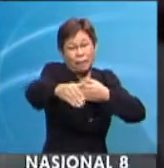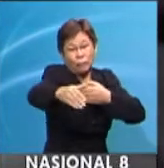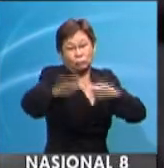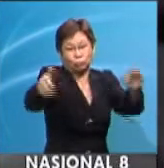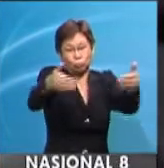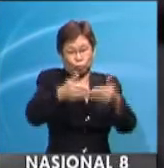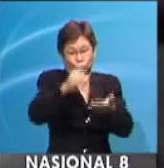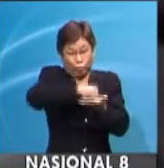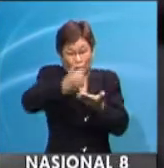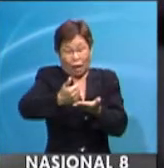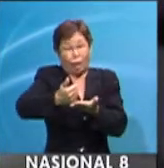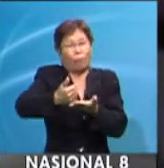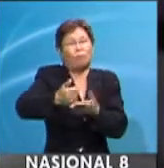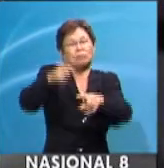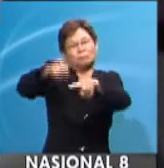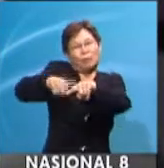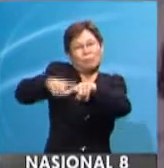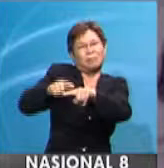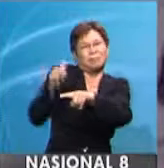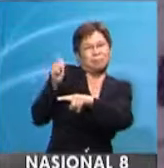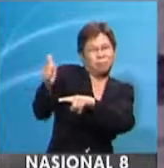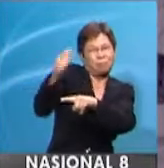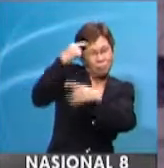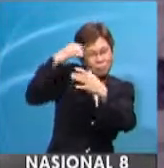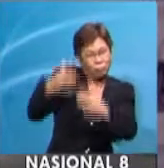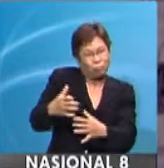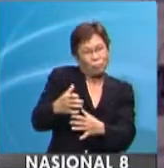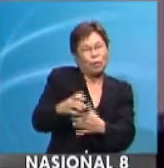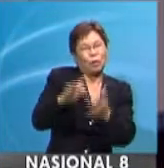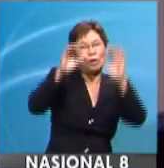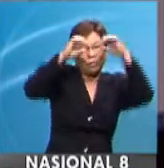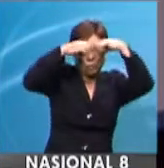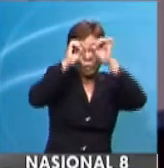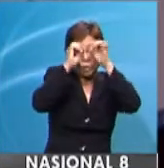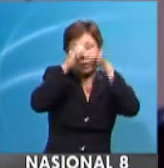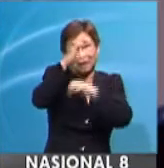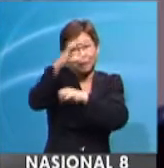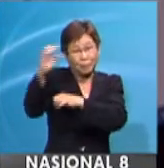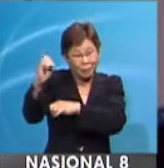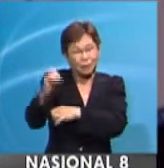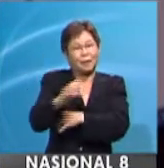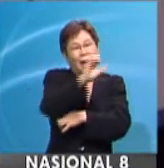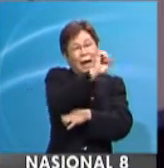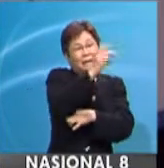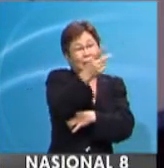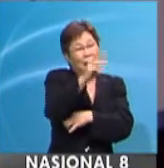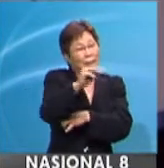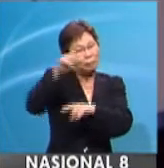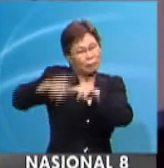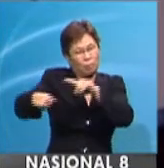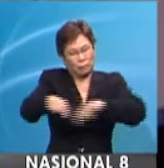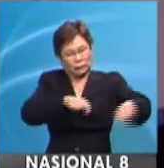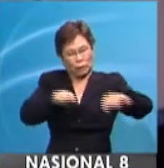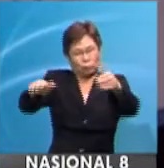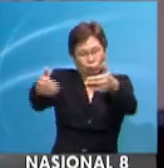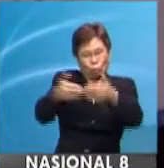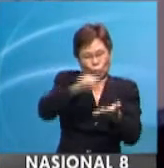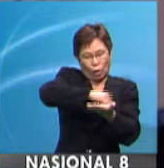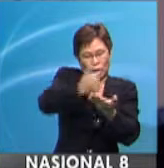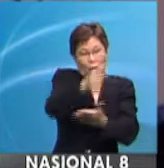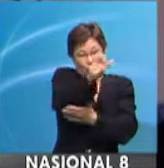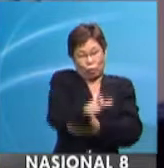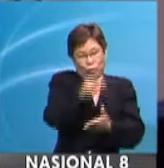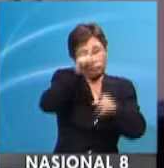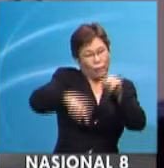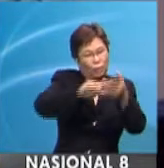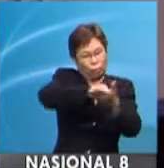menutup akaun terbabit bergantung kepada keputusan Google Incorporated. SKMM tidak boleh bertindak menutup akaun individu